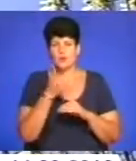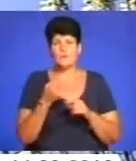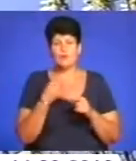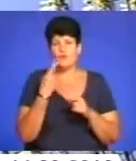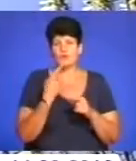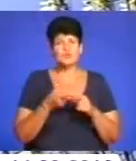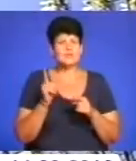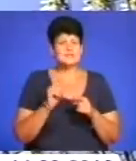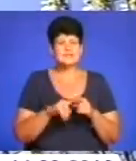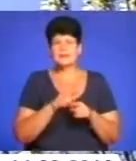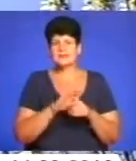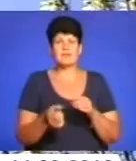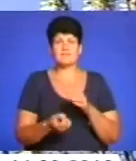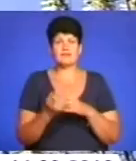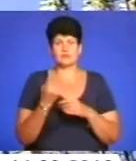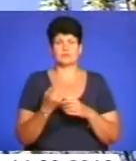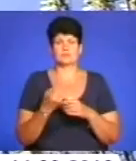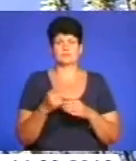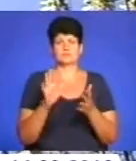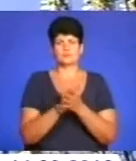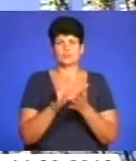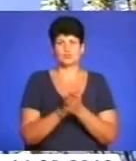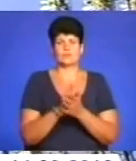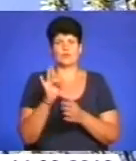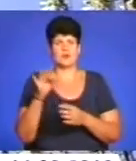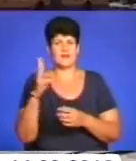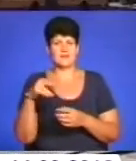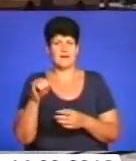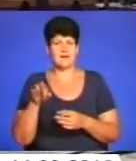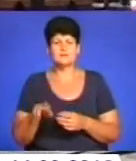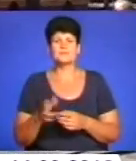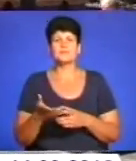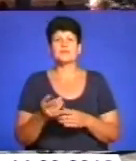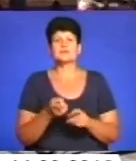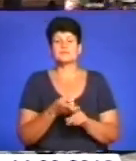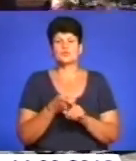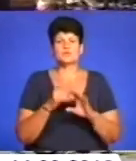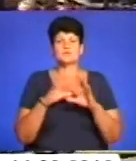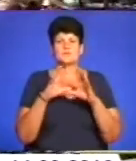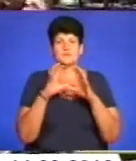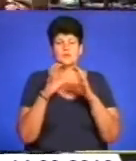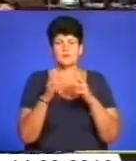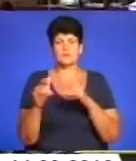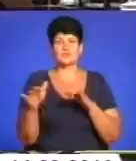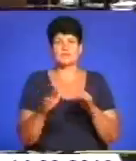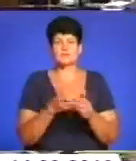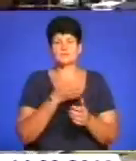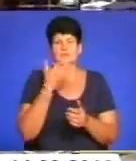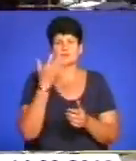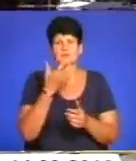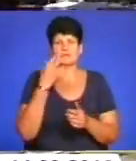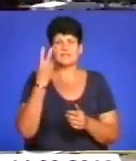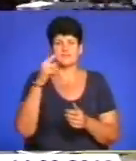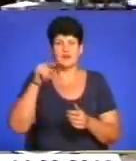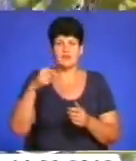жодним чином не викликано забрудненням, токсикологію чи радіаційними факторами. У зв'язку зі світовим процесом глобального потепління на 2,1